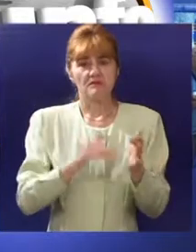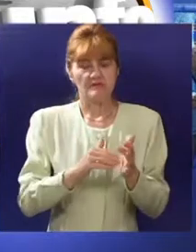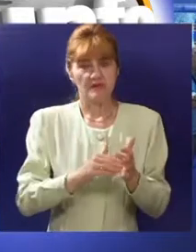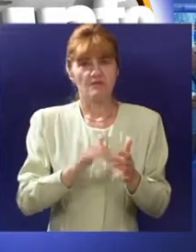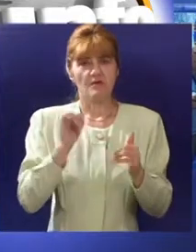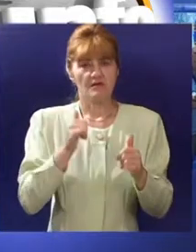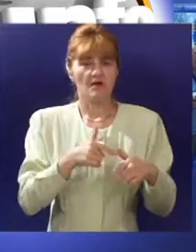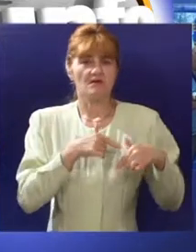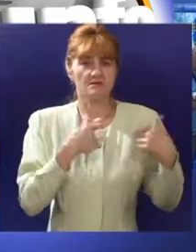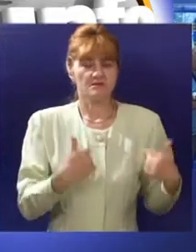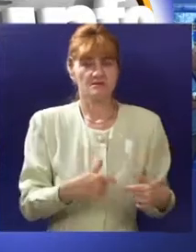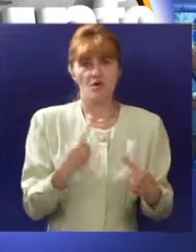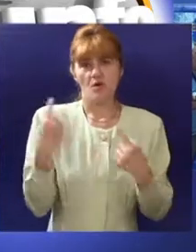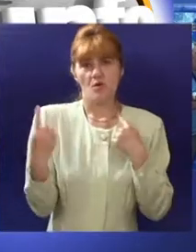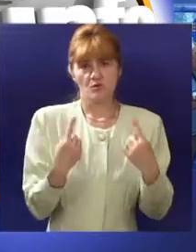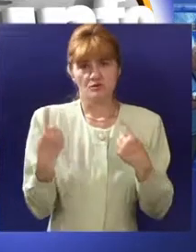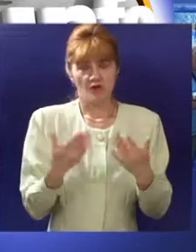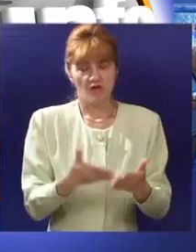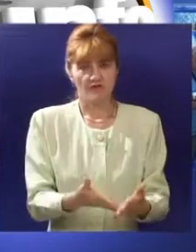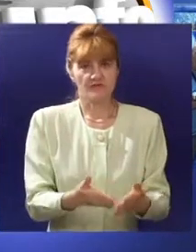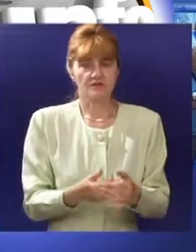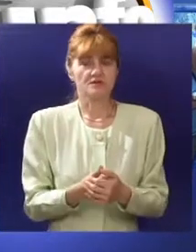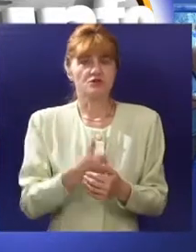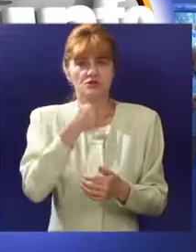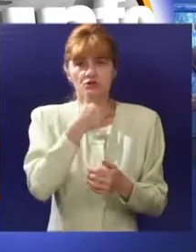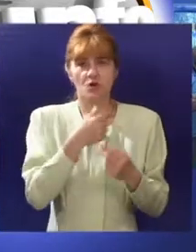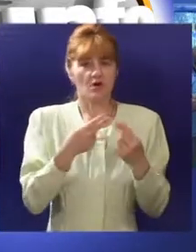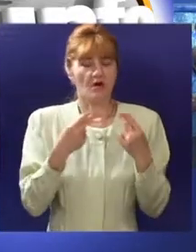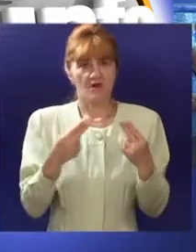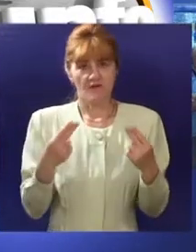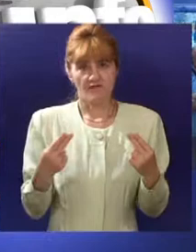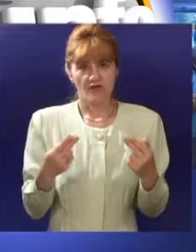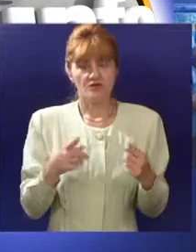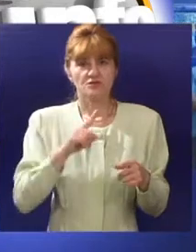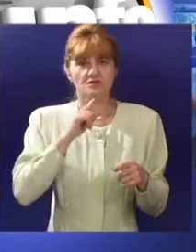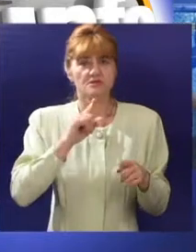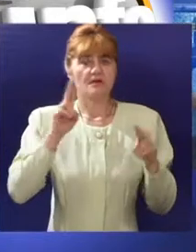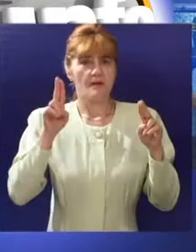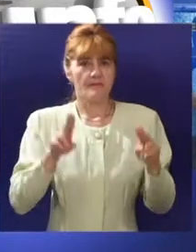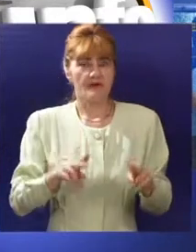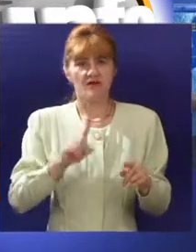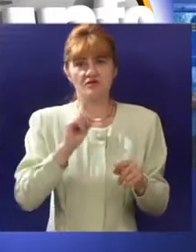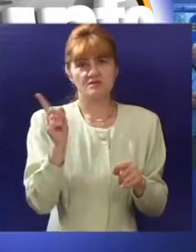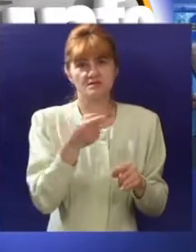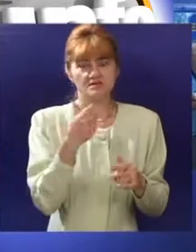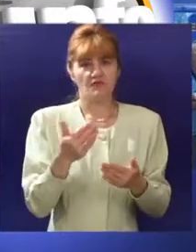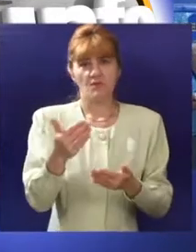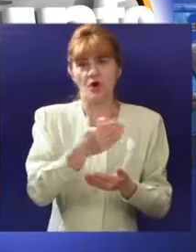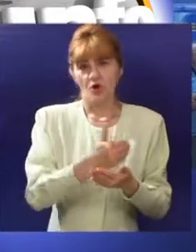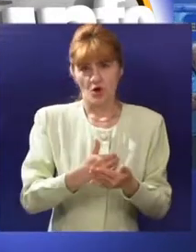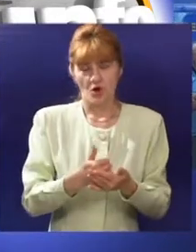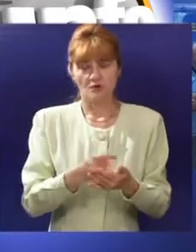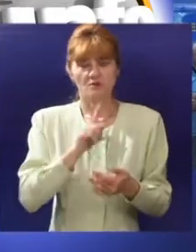prave kumane uslove za rad ali ćemo što je najvažnije na takav način pružiti i pravu uslugu svim našim